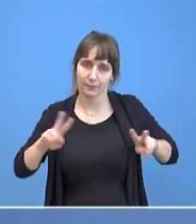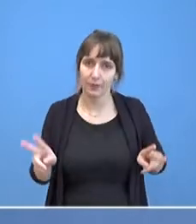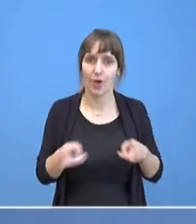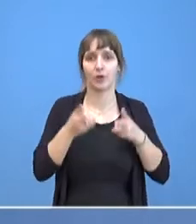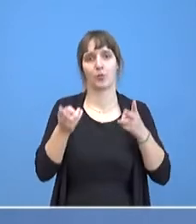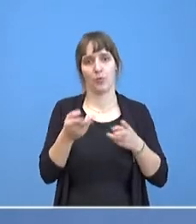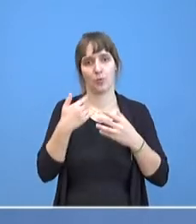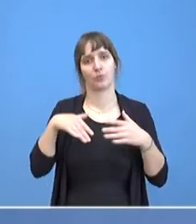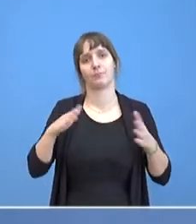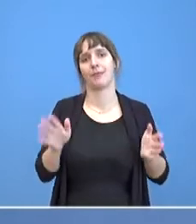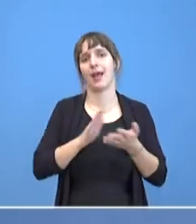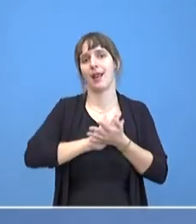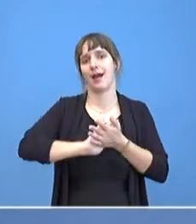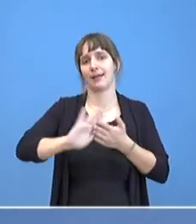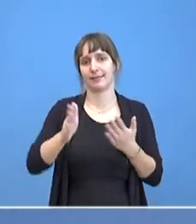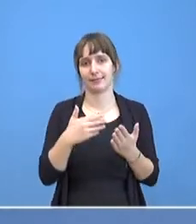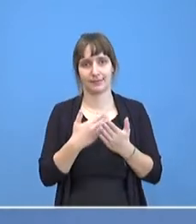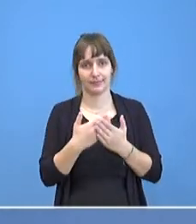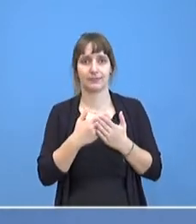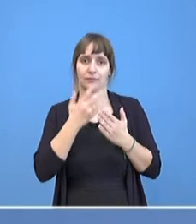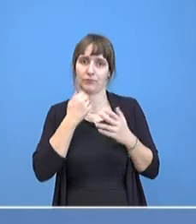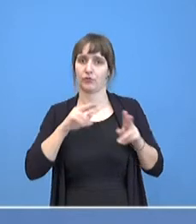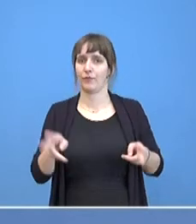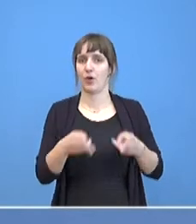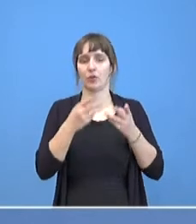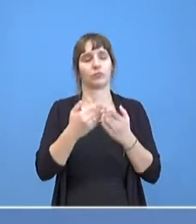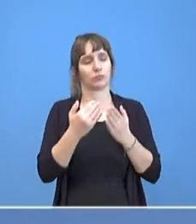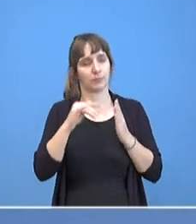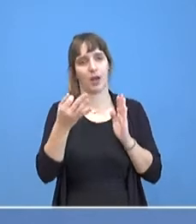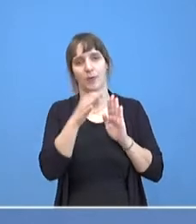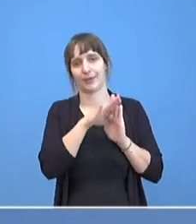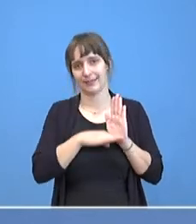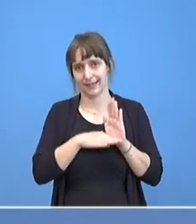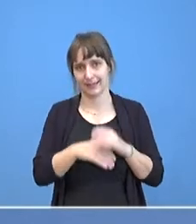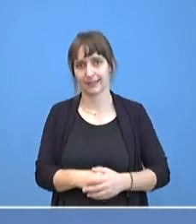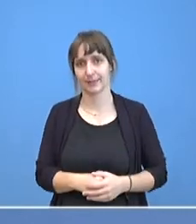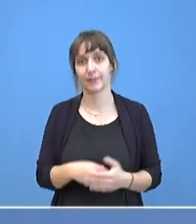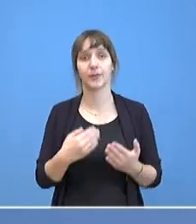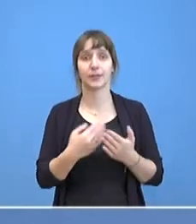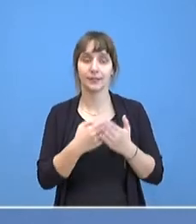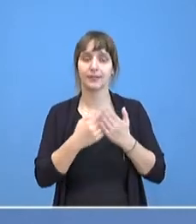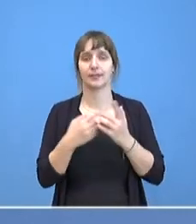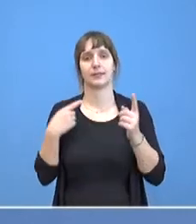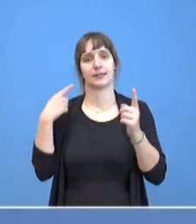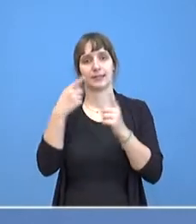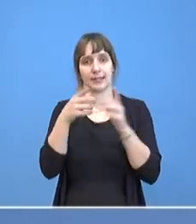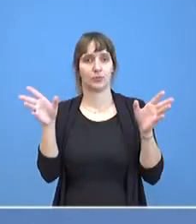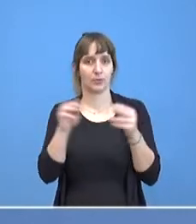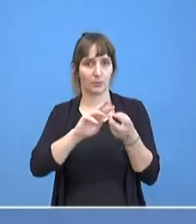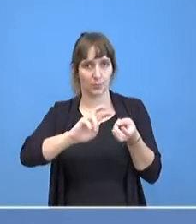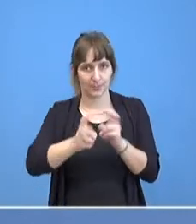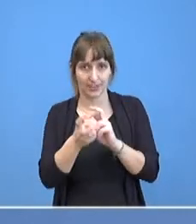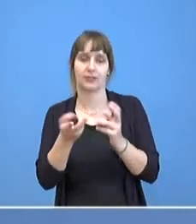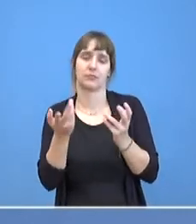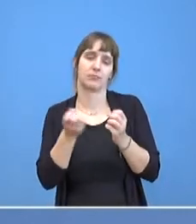rechtlicher Rahmen geschaffen werden soll. Und über die Umsetzung dieses gemeinsamen Ziels wird noch viel zu beraten sein.